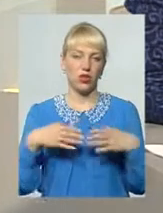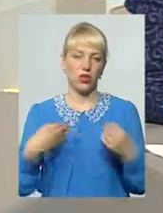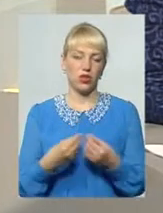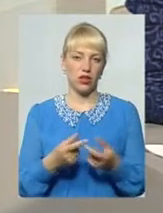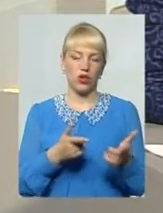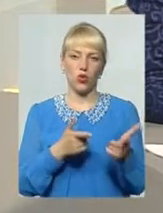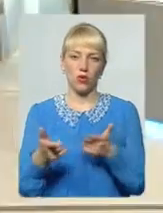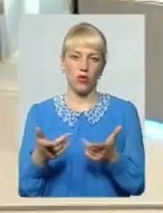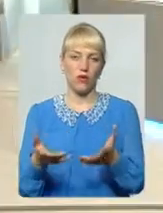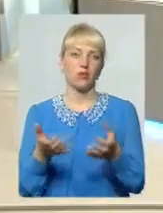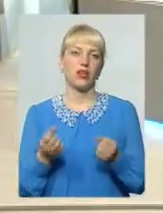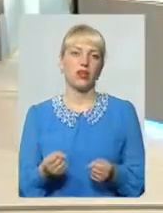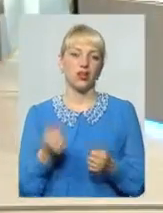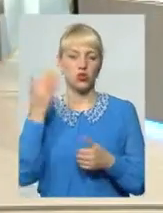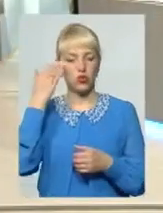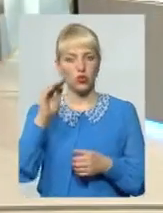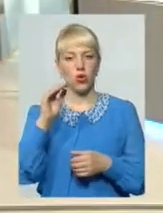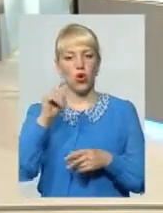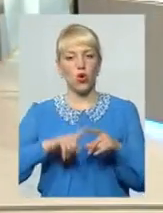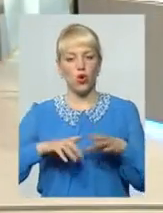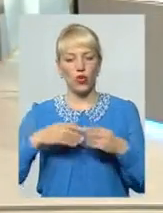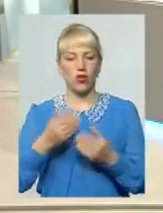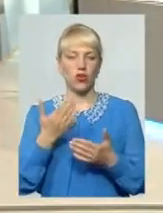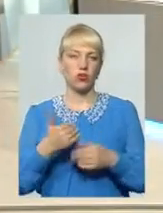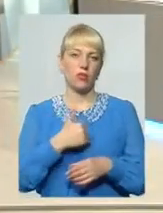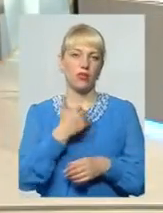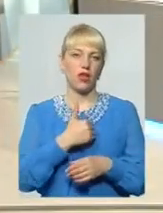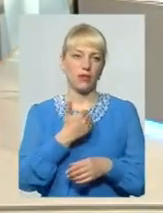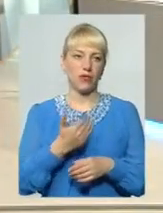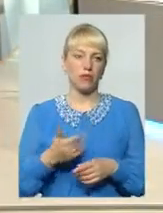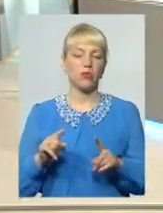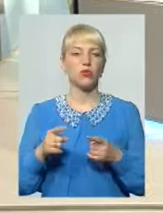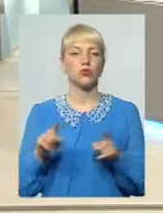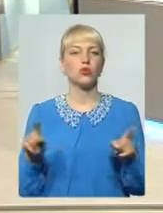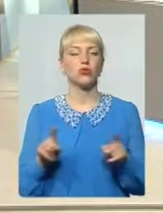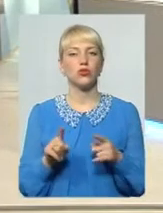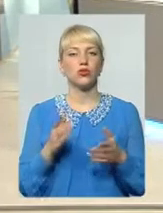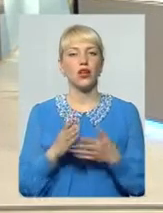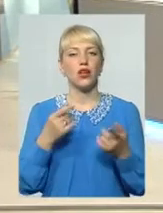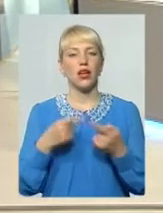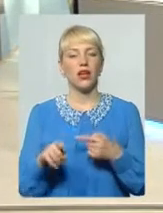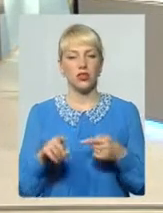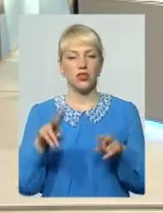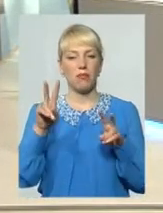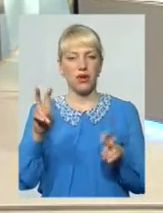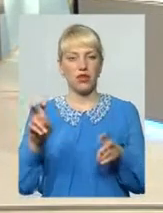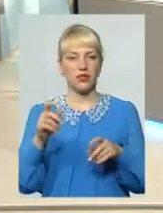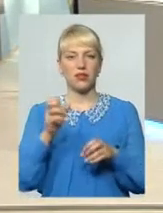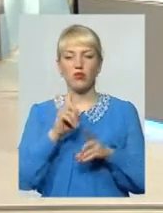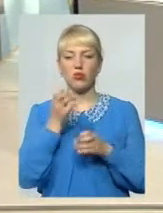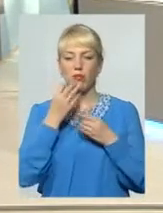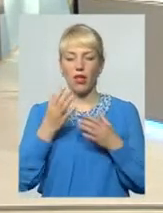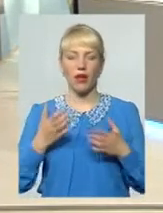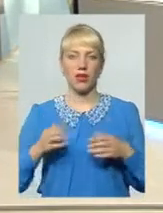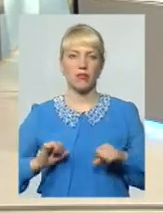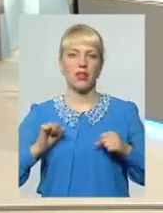прийняти чужу людину Навіть якщо вона приходить з благим наміром Тому що є інша приказка Благими намірами